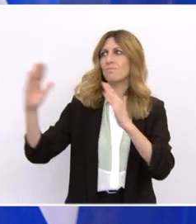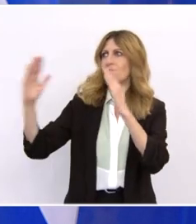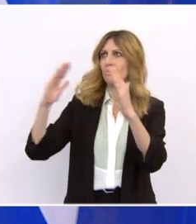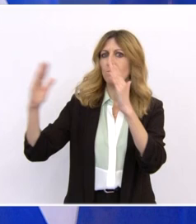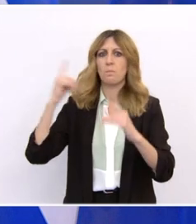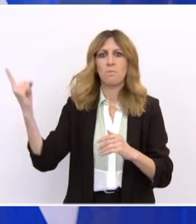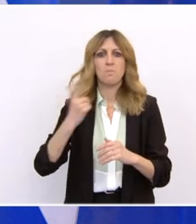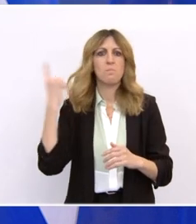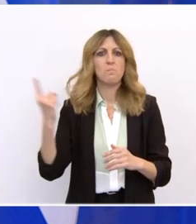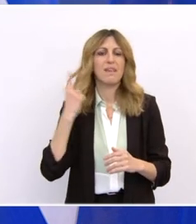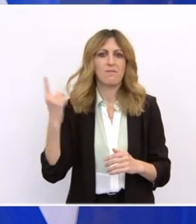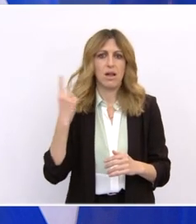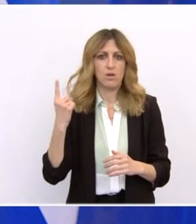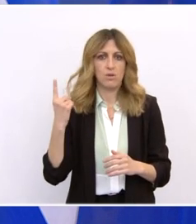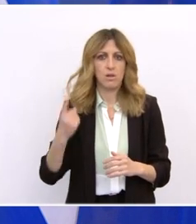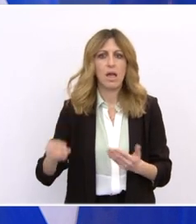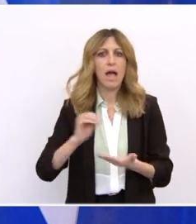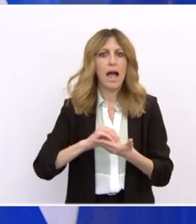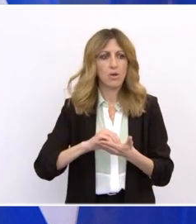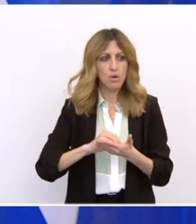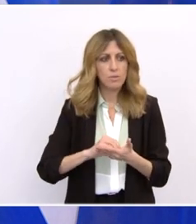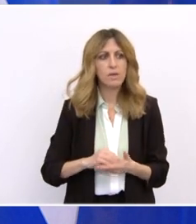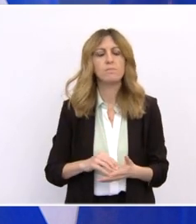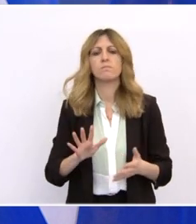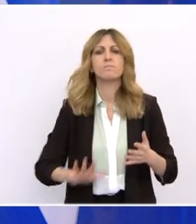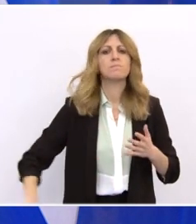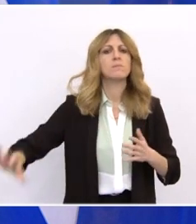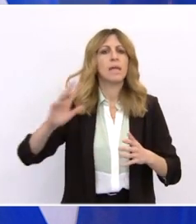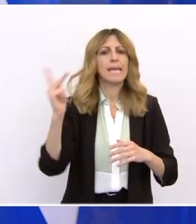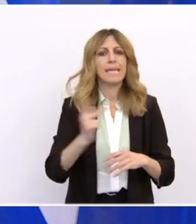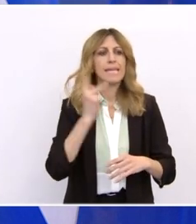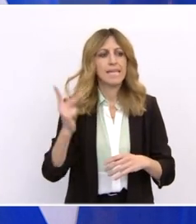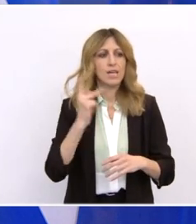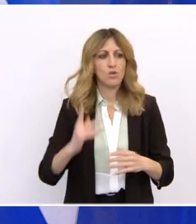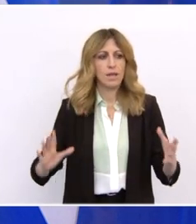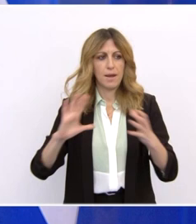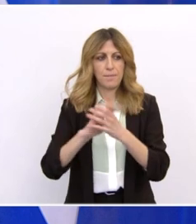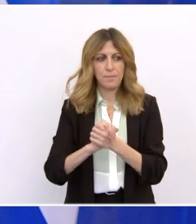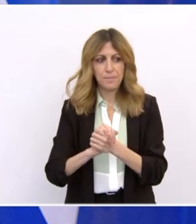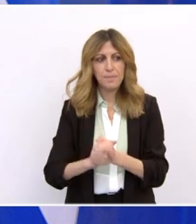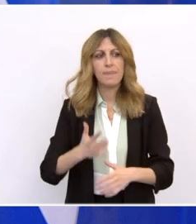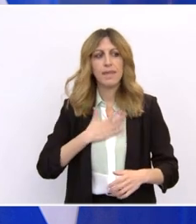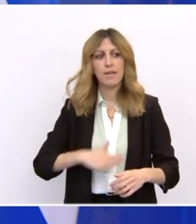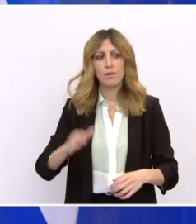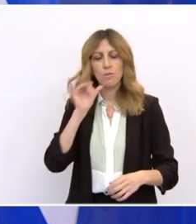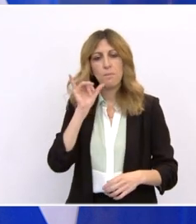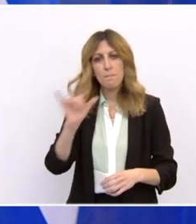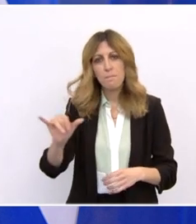Ελλάδα τα οποία έχουν όμως ταυτόχρονα και κοινωνικό πρόσημο. Και πάντα με το βλέμμα στραμμένο στο μέλλον.